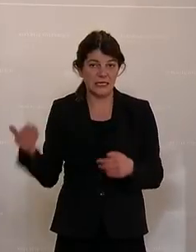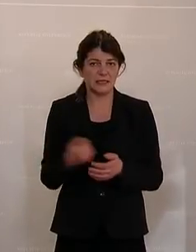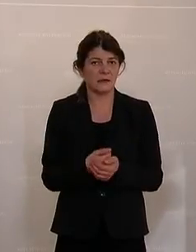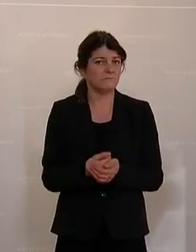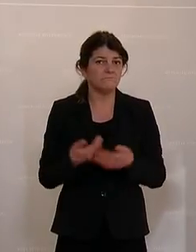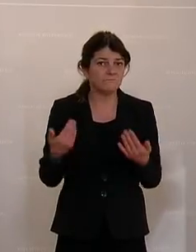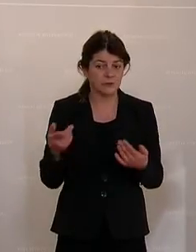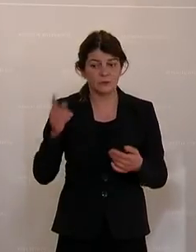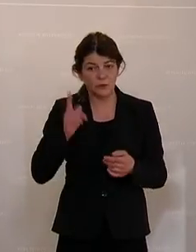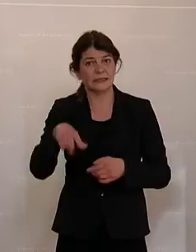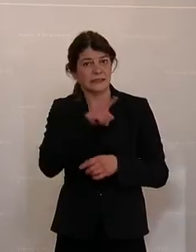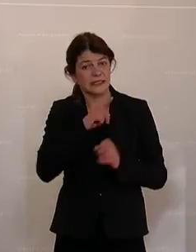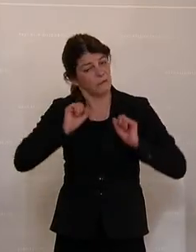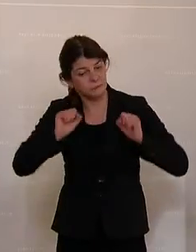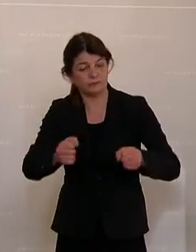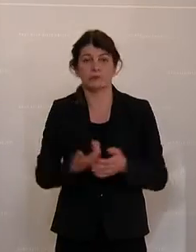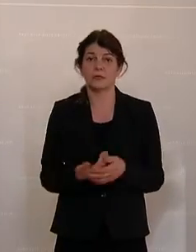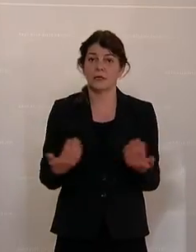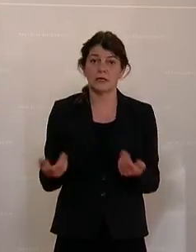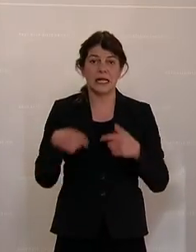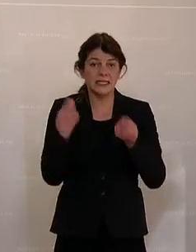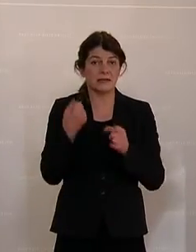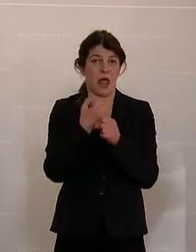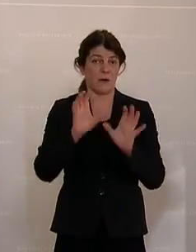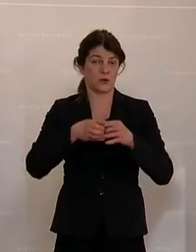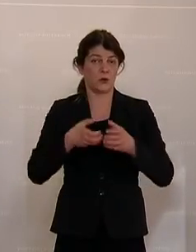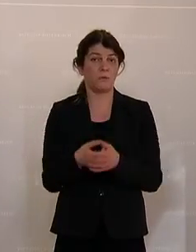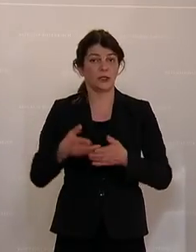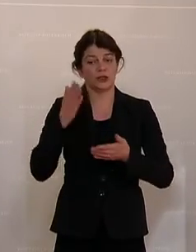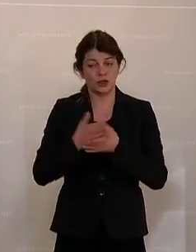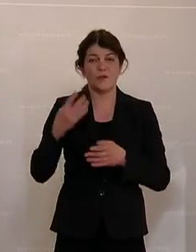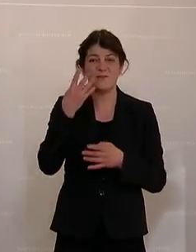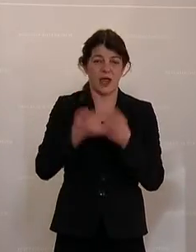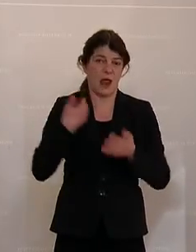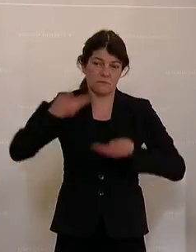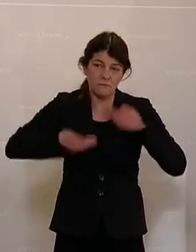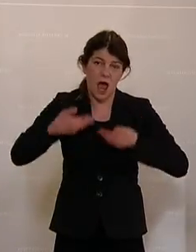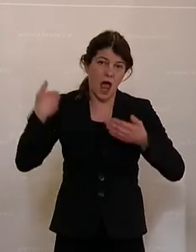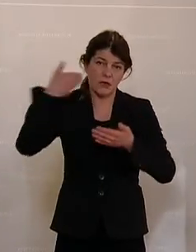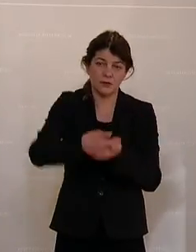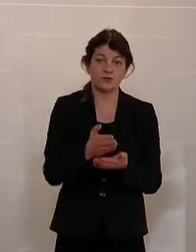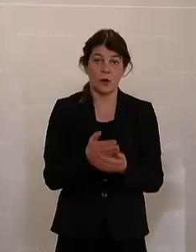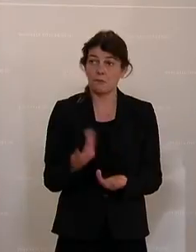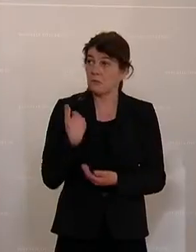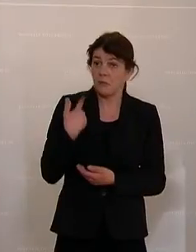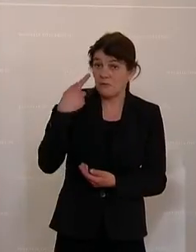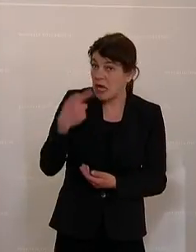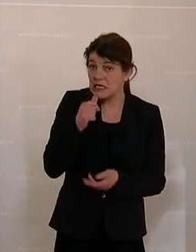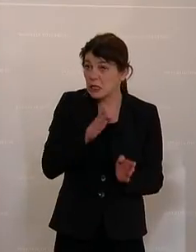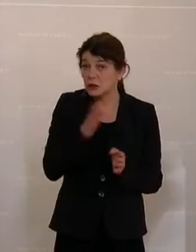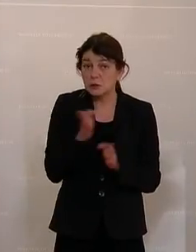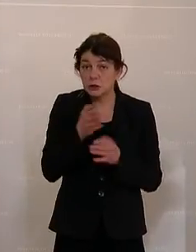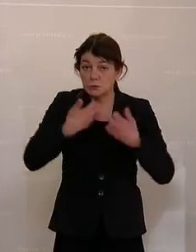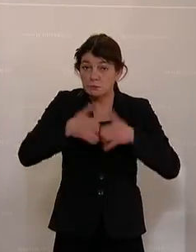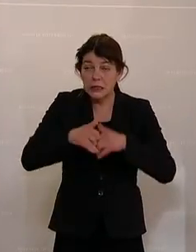sollen sich da wirklich einbinden. Da gibt es eine Arbeitsgruppe, die tagt jetzt schon vier Jahre. Wir wissen weder einen Zwischenstand, wir